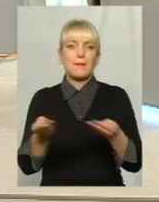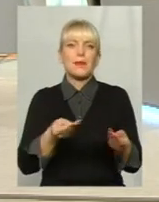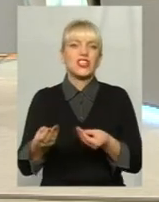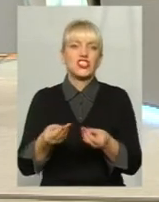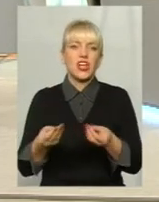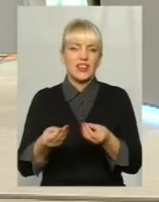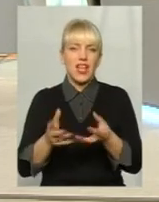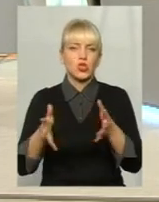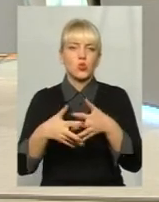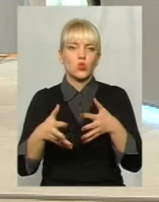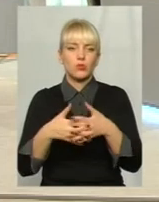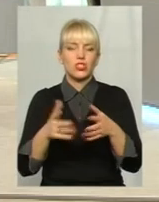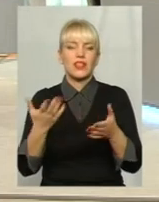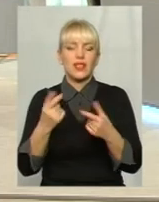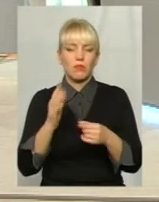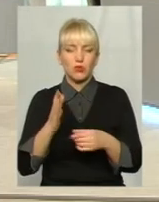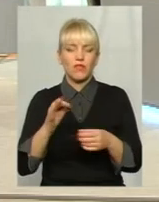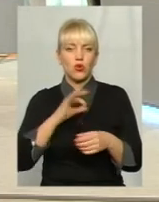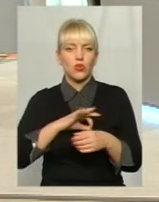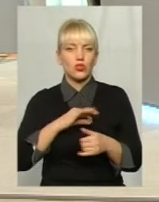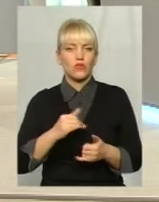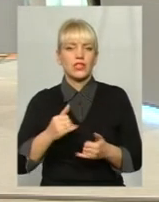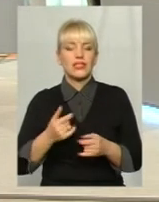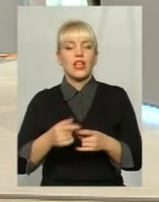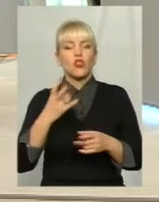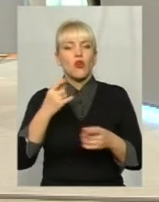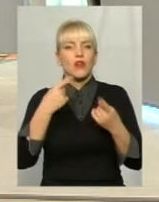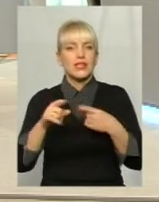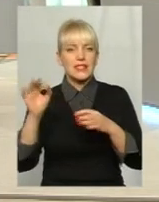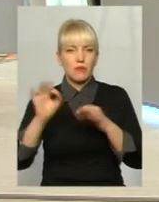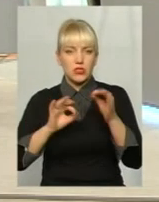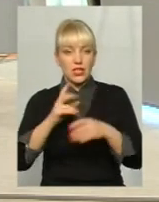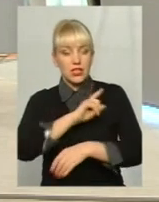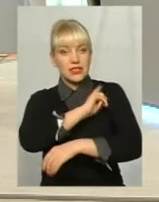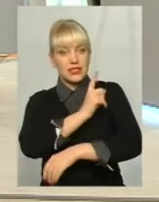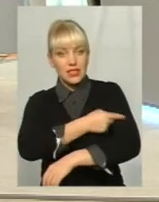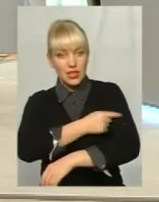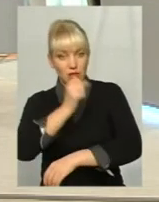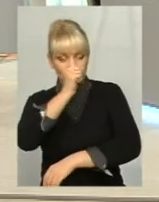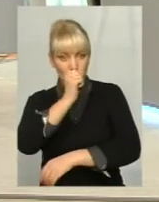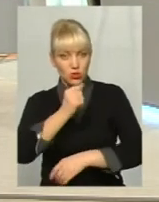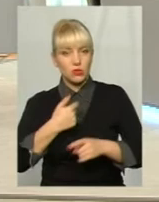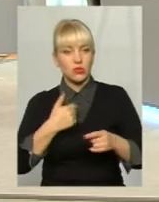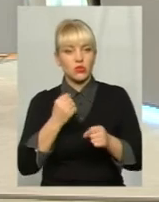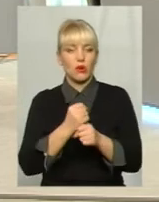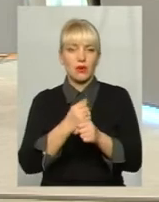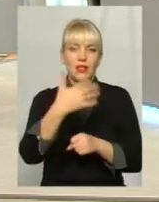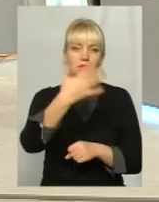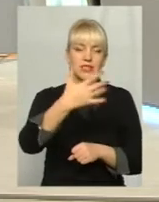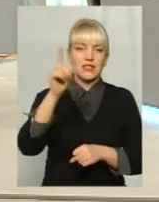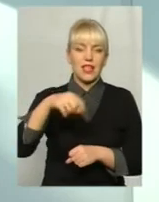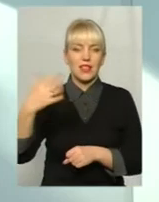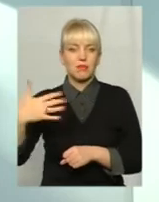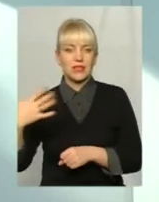використовуватись для доріг. Але різної концентрації солі. На сильні морози ми таку суміш зробили 50 на 50, 50